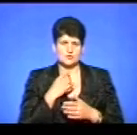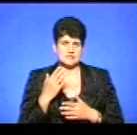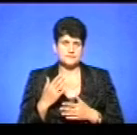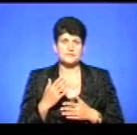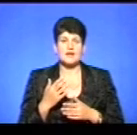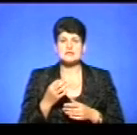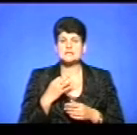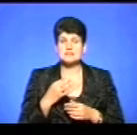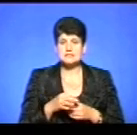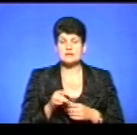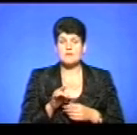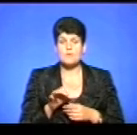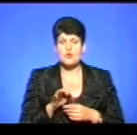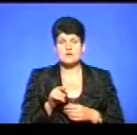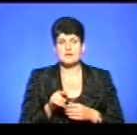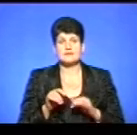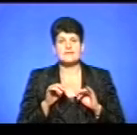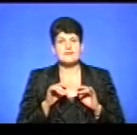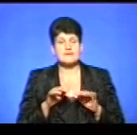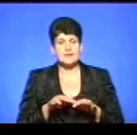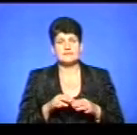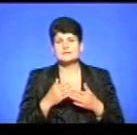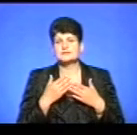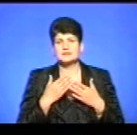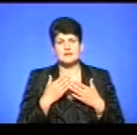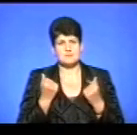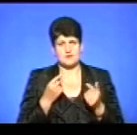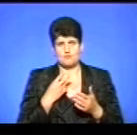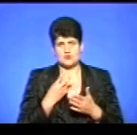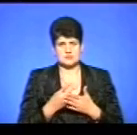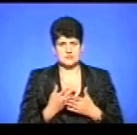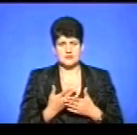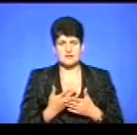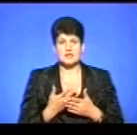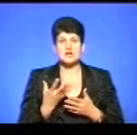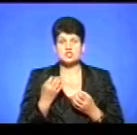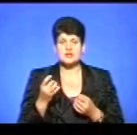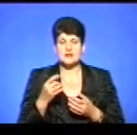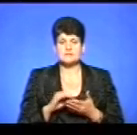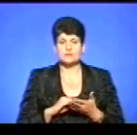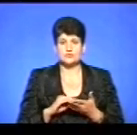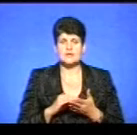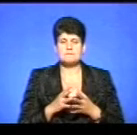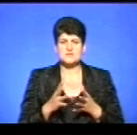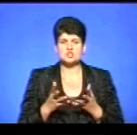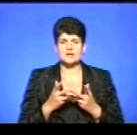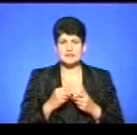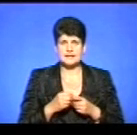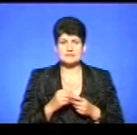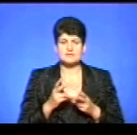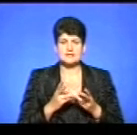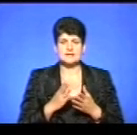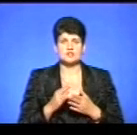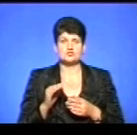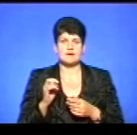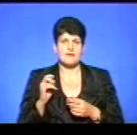І сказати про те ефективність дієвості, немає такого познакового вимірюваністі. Тому що, як я ще раз повторююся, найбільша кількість петицій стосується житлово-комунального